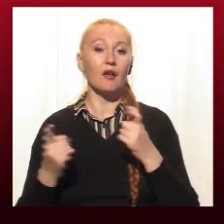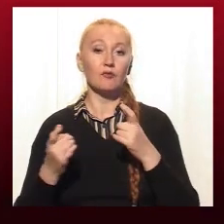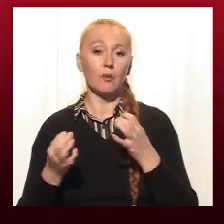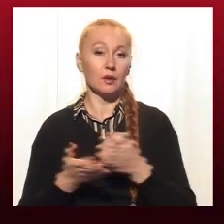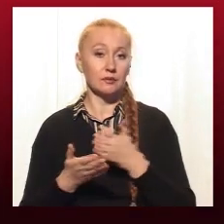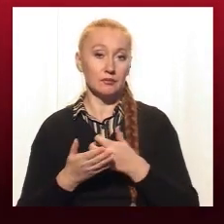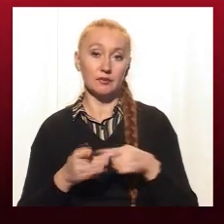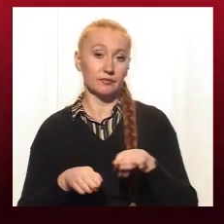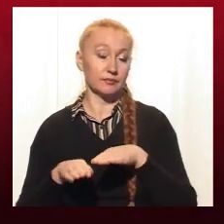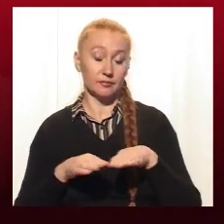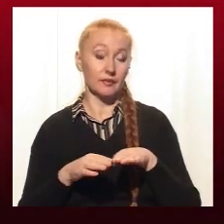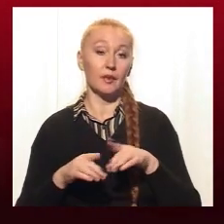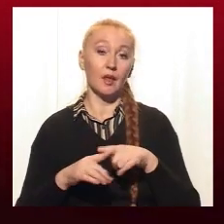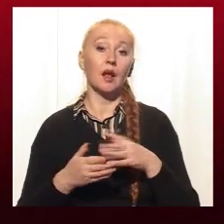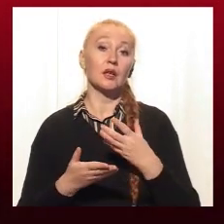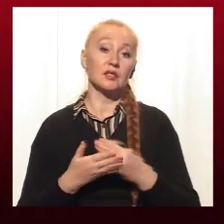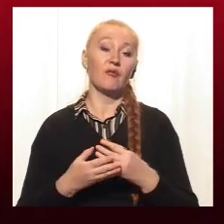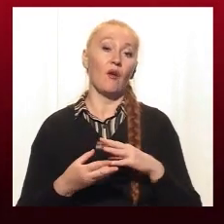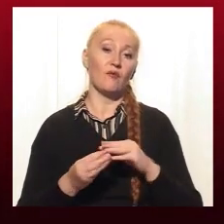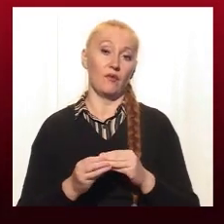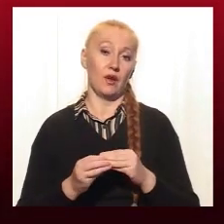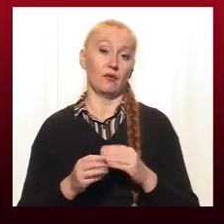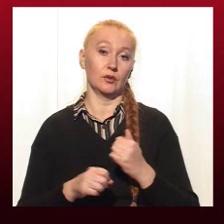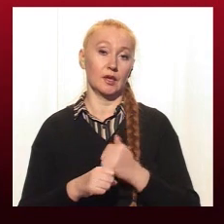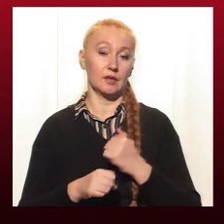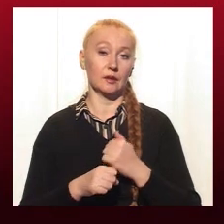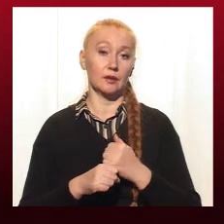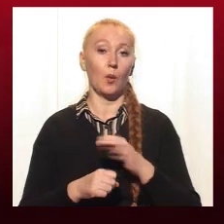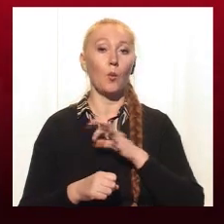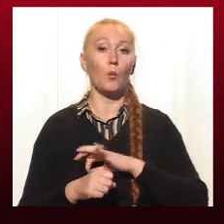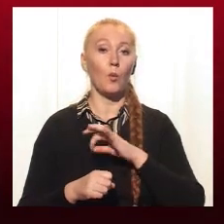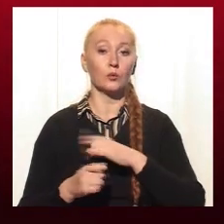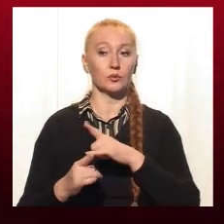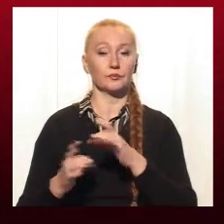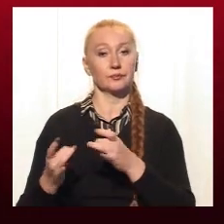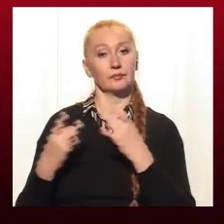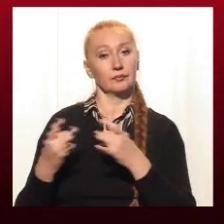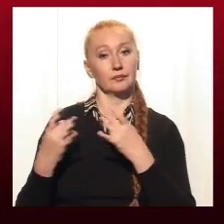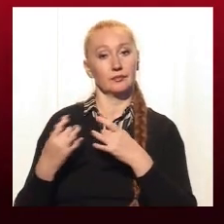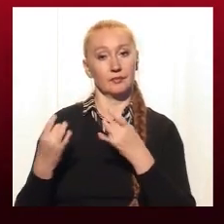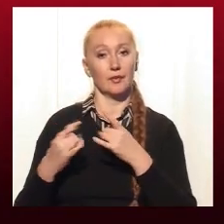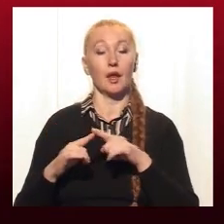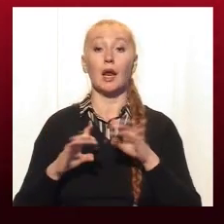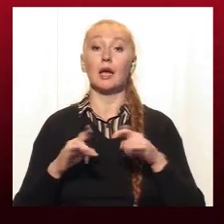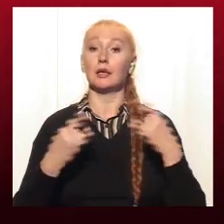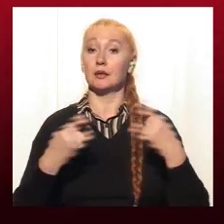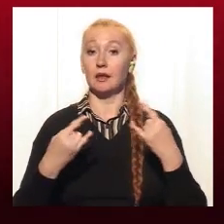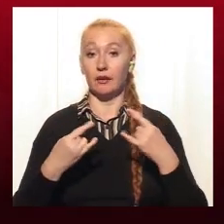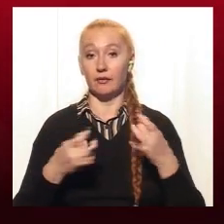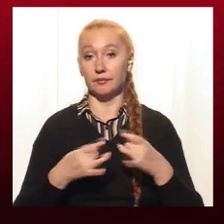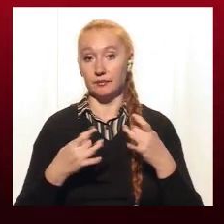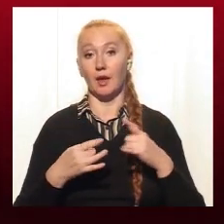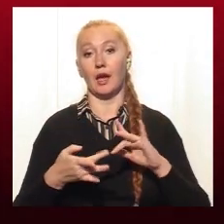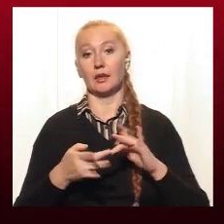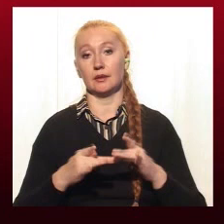недоінформовані. І вони роблять свої виводи, пользуюсь той інформацією, яка льється з голубих екранів, з інтернета і